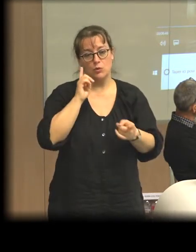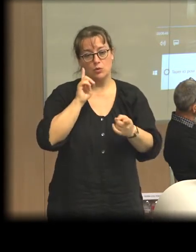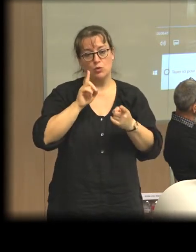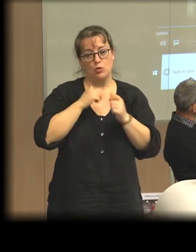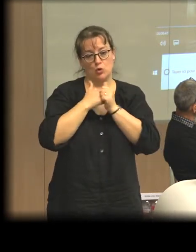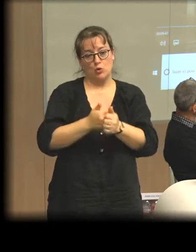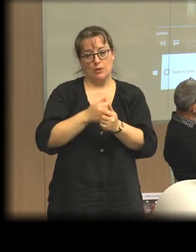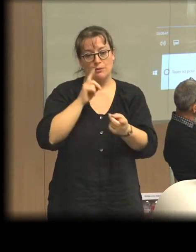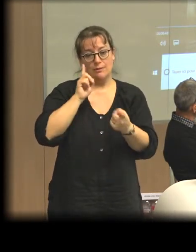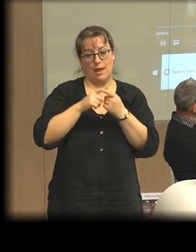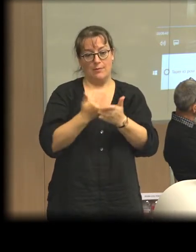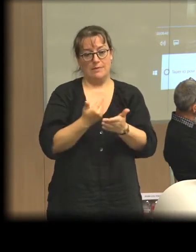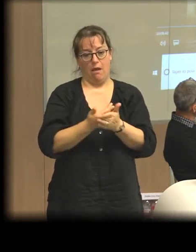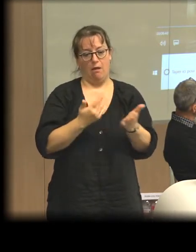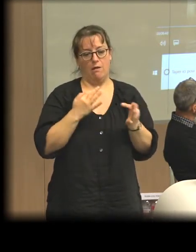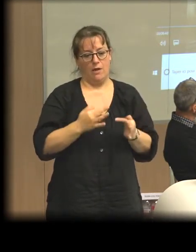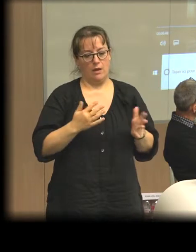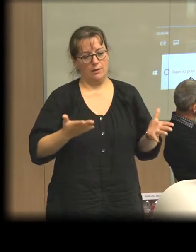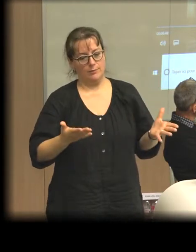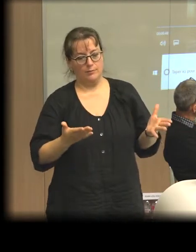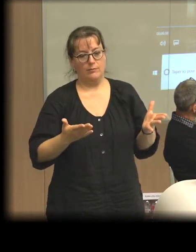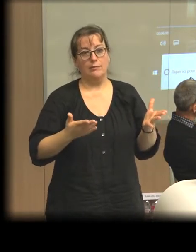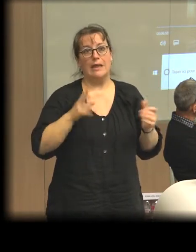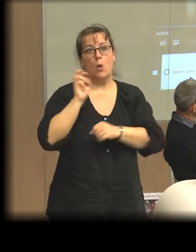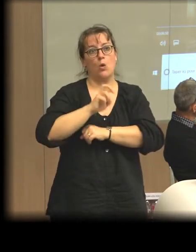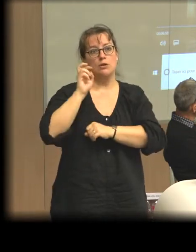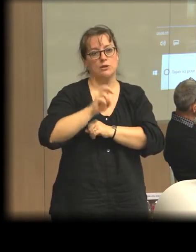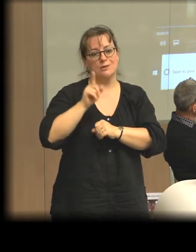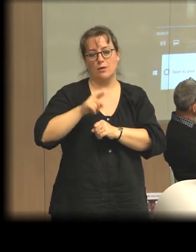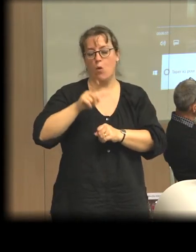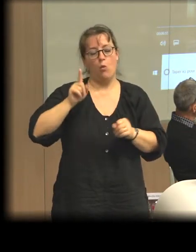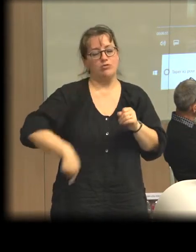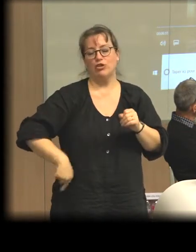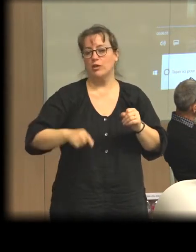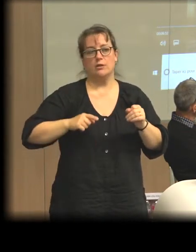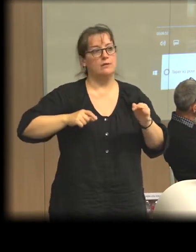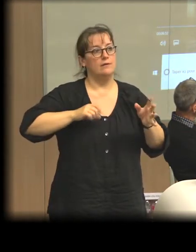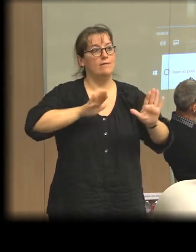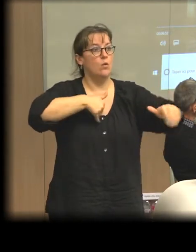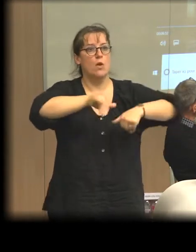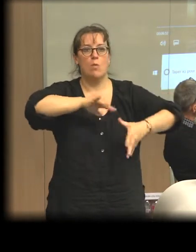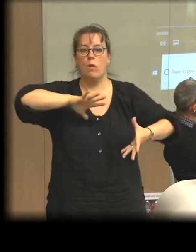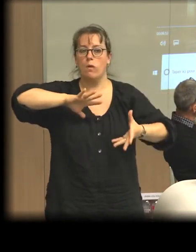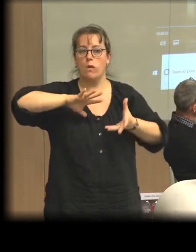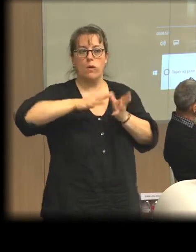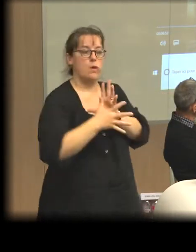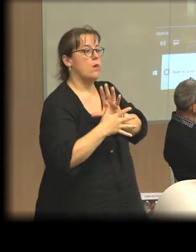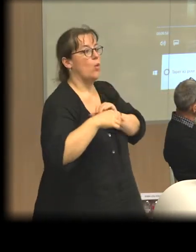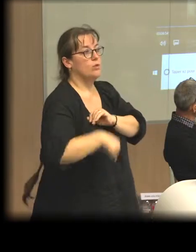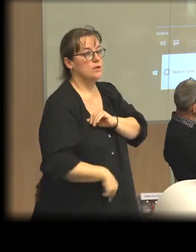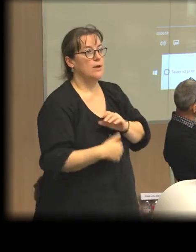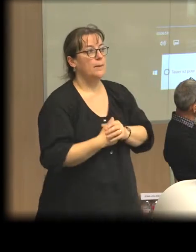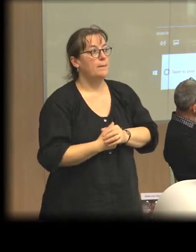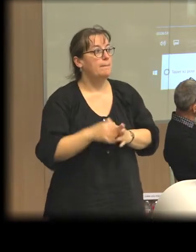aujourd'hui centrale de la transition écologique. Nous avons deux pays dans lesquels il y a eu